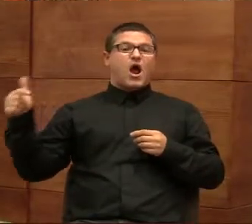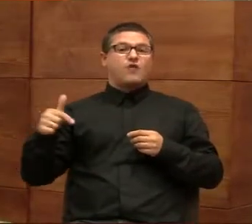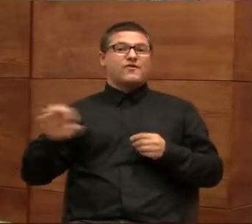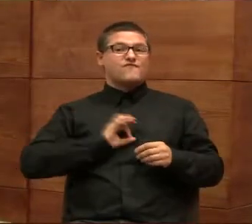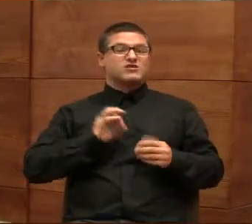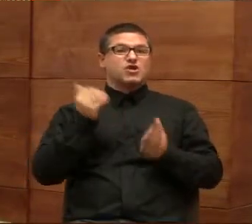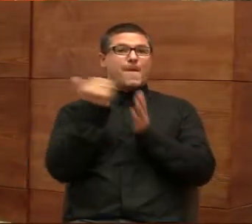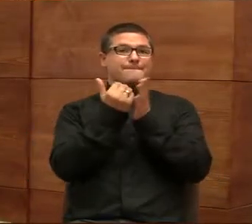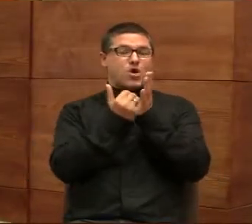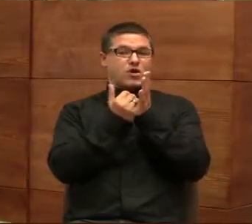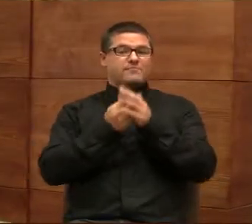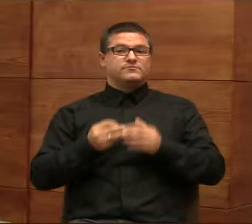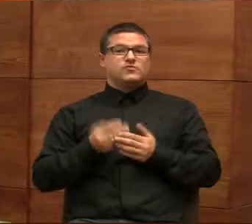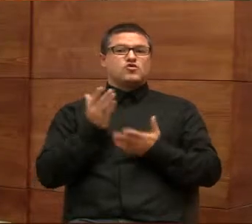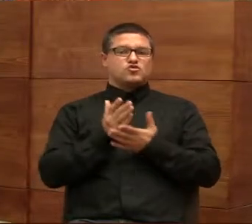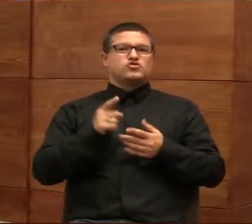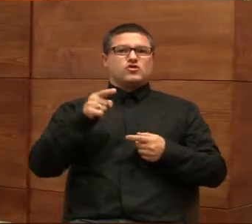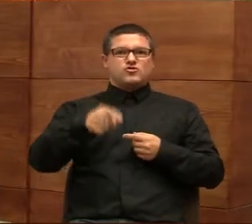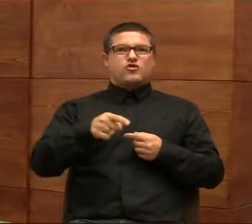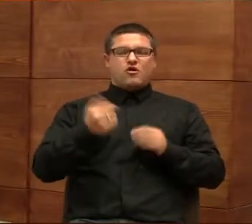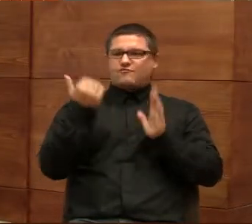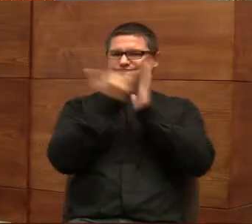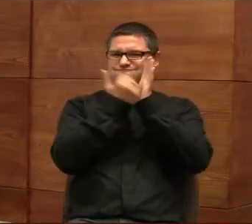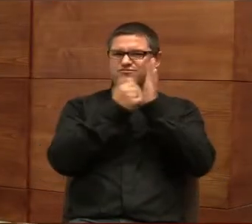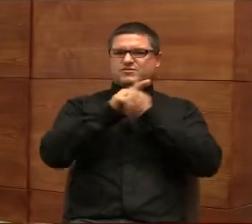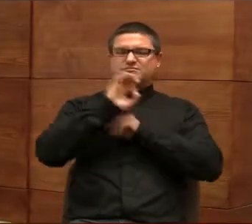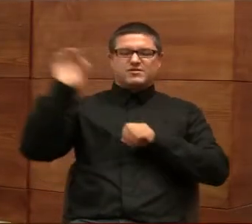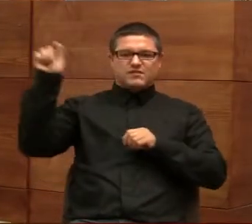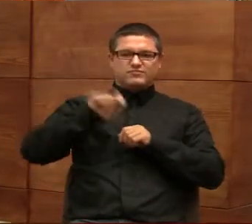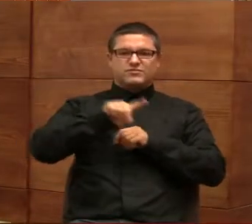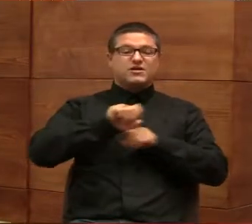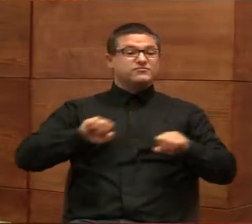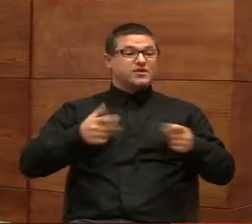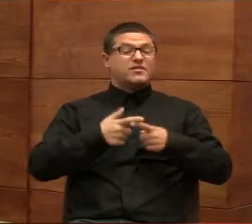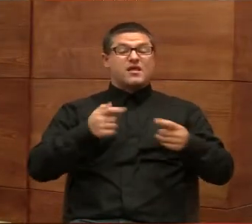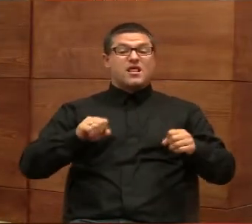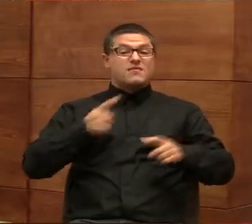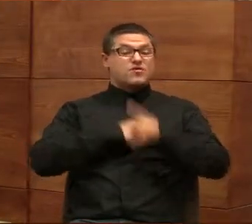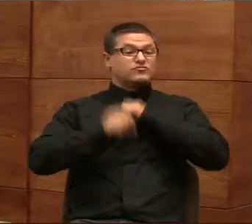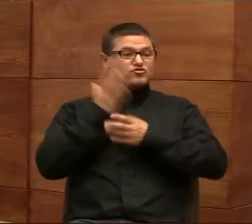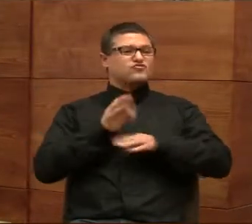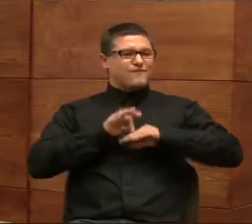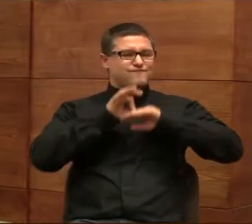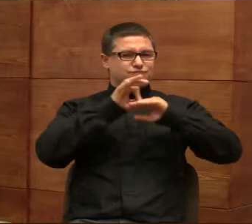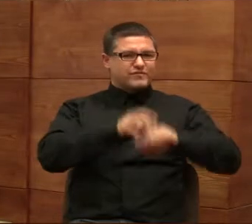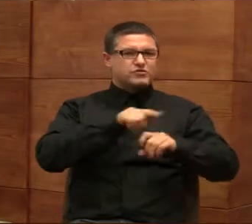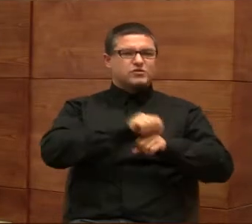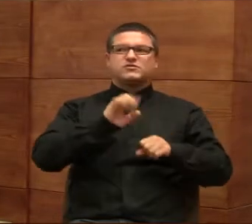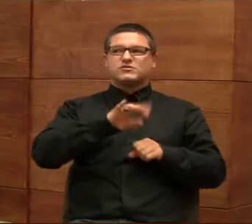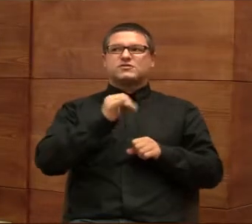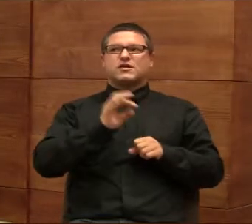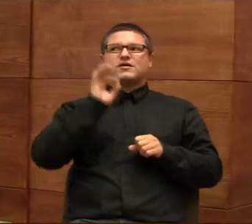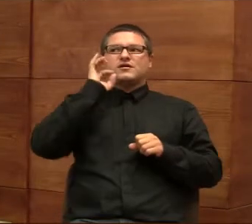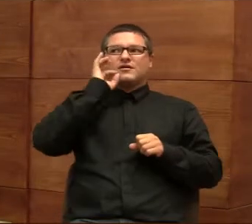swoich programach już tą klasyfikację funkcjonowania i niepełnosprawności wprowadza. Więc myślę, że wie Pani, to jest taki dobry, żeby